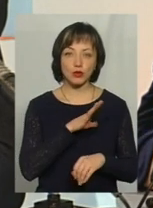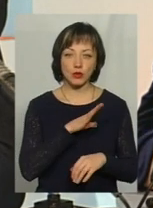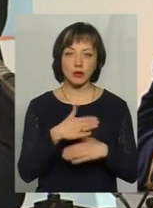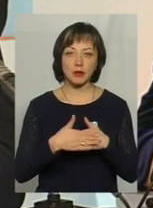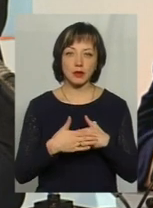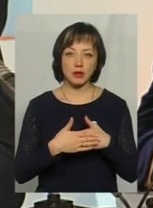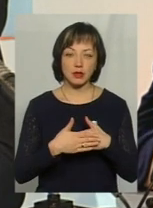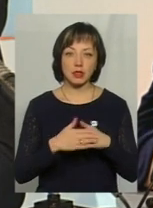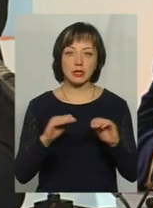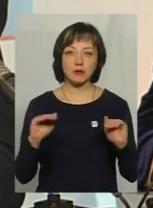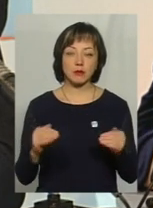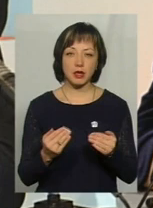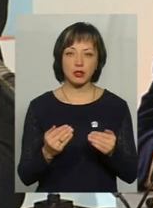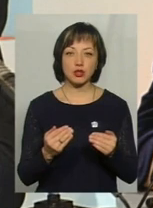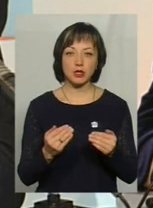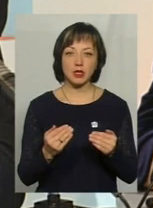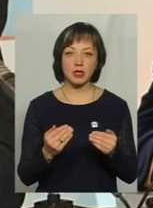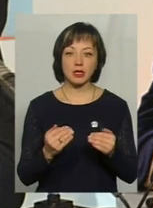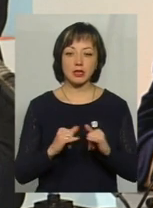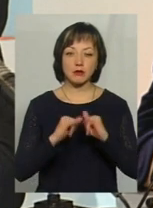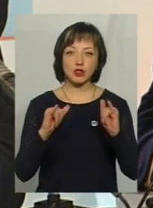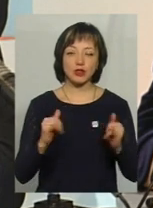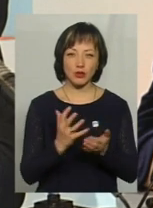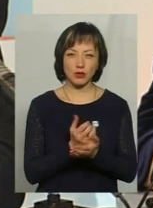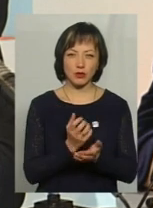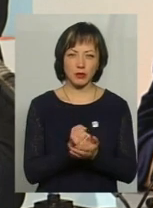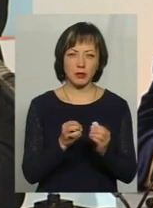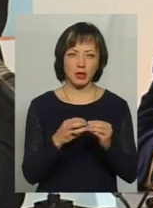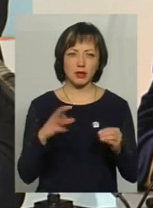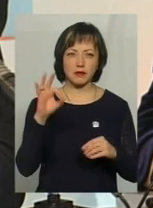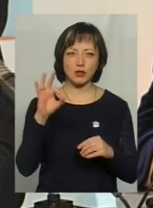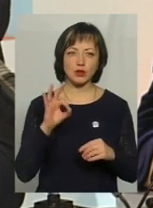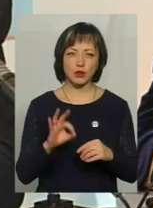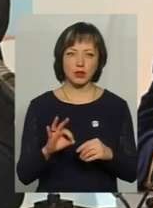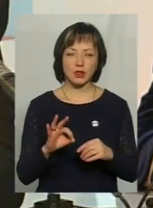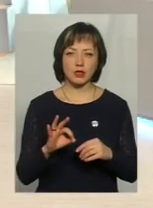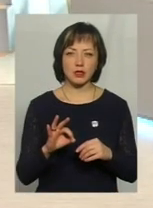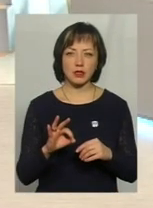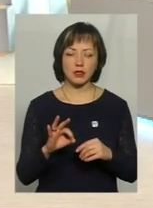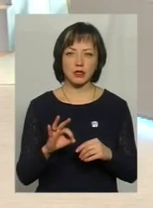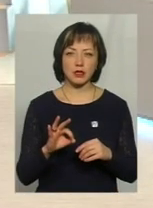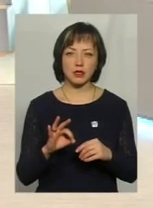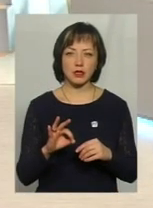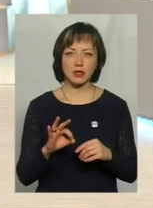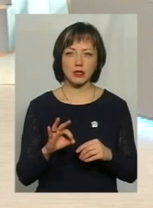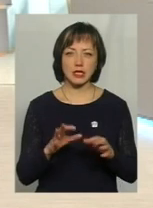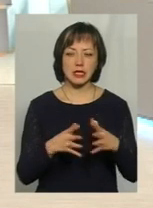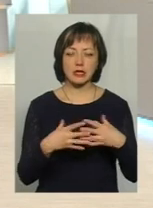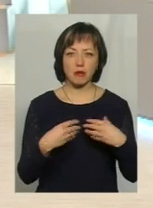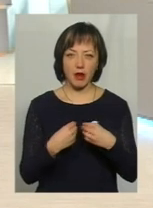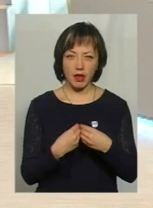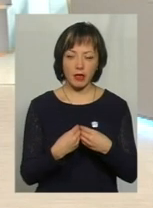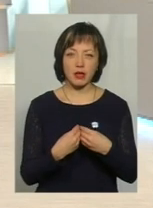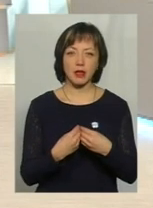зменшення за рахунок збільшення доходів для 15% сімей,